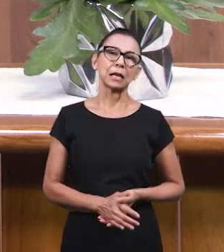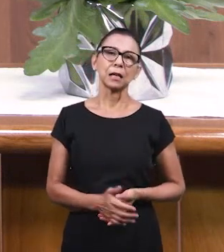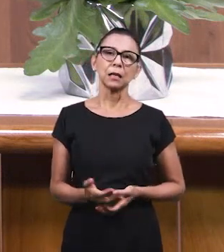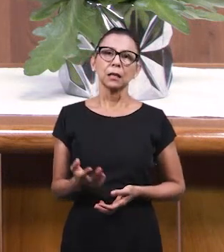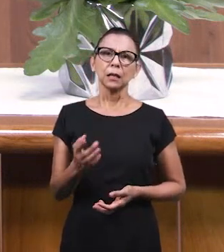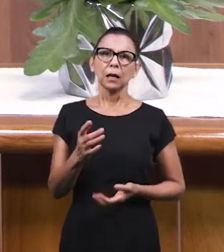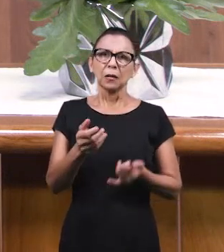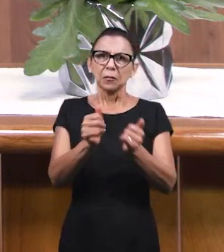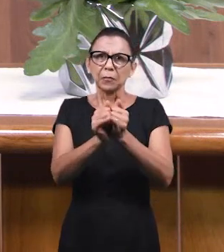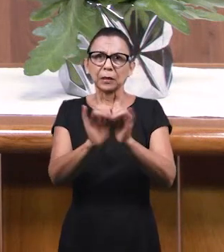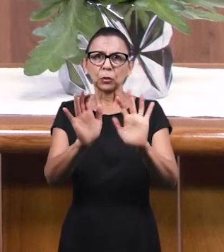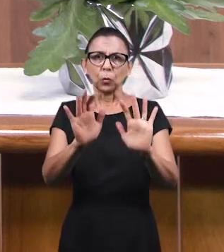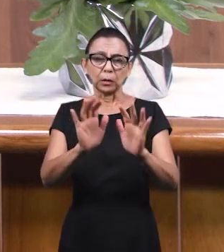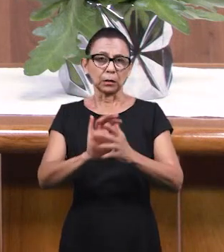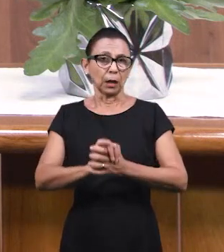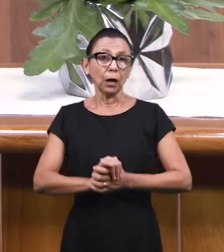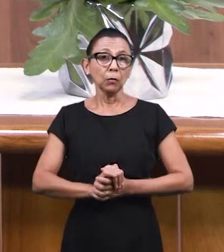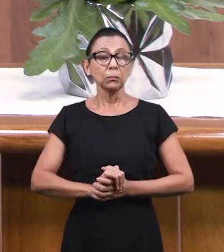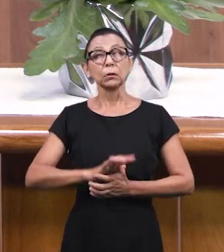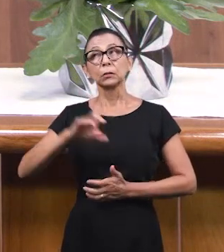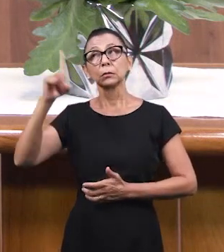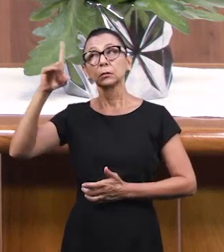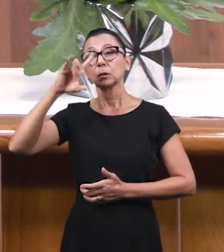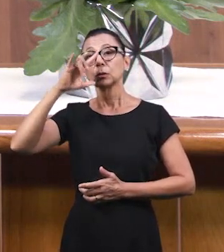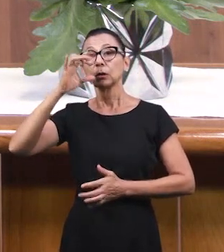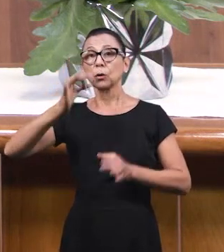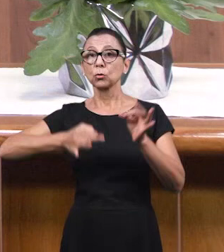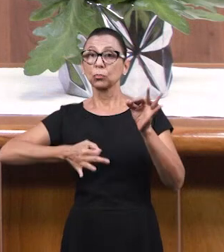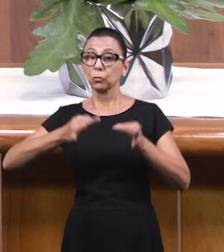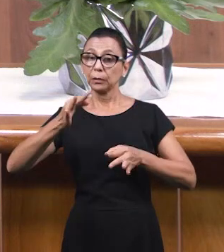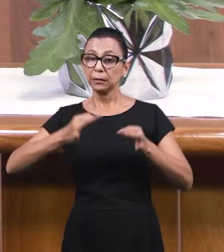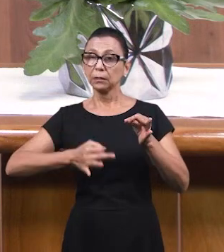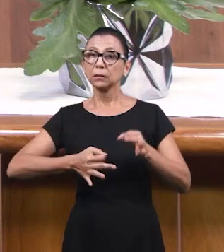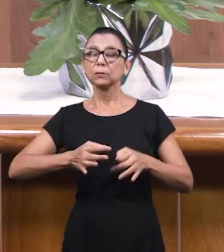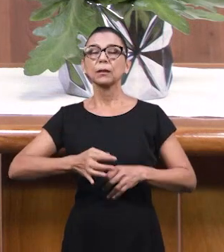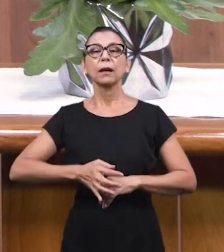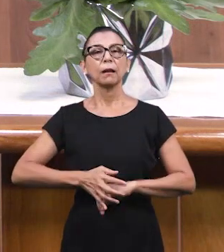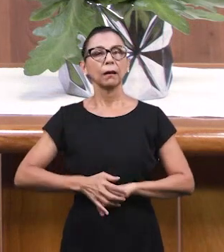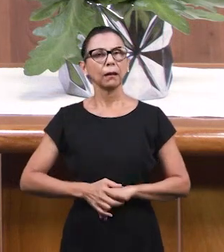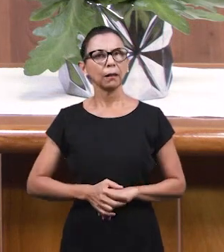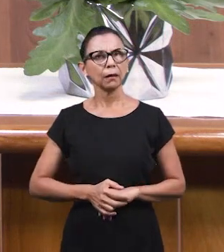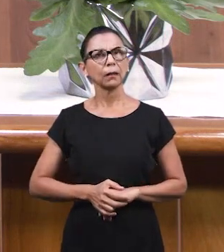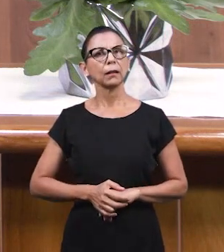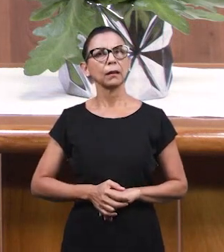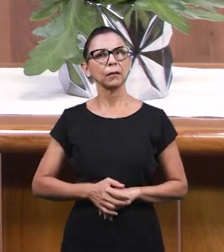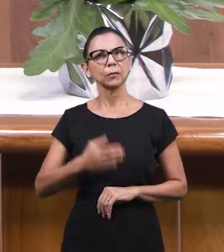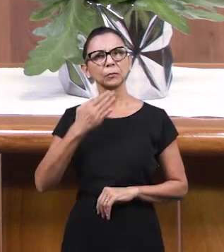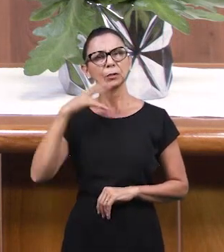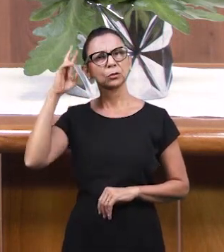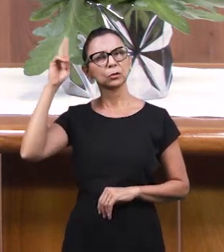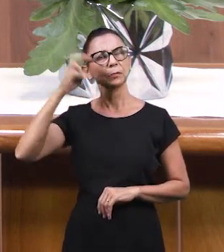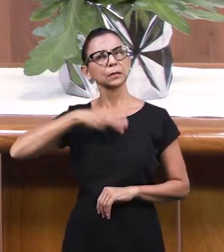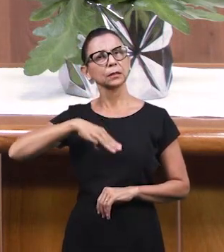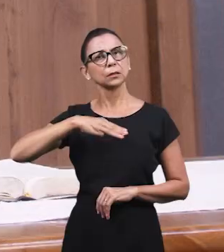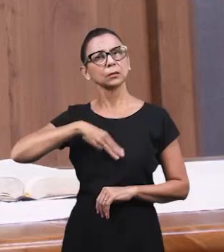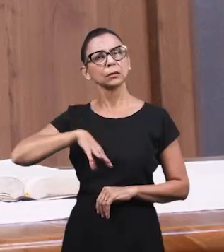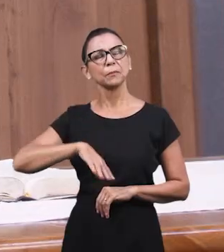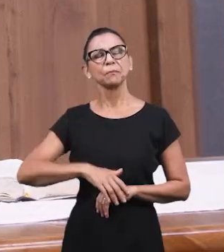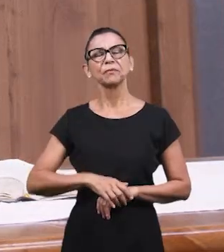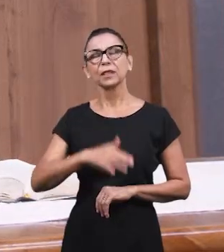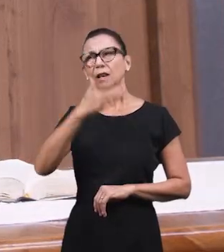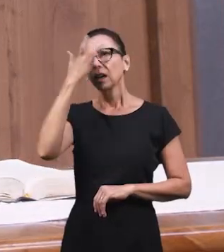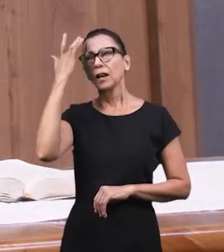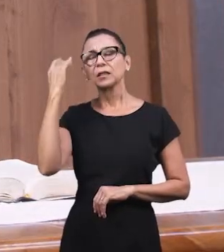неблагодарности и пробуждает ярость Божию. Давайте молиться, чтобы Бог дал нам милость.